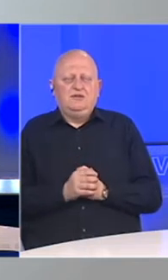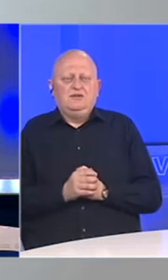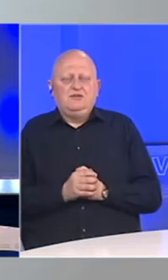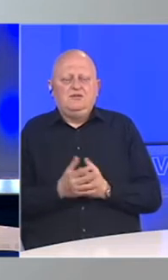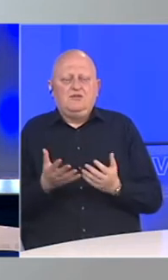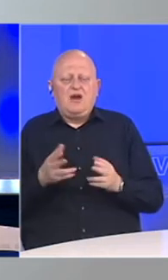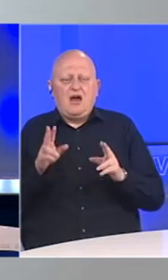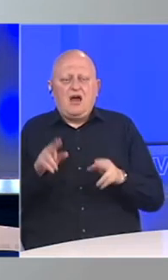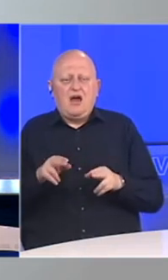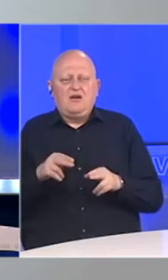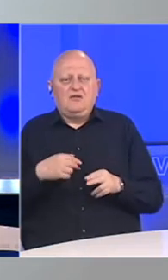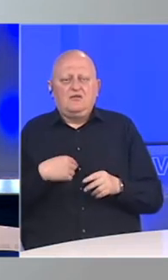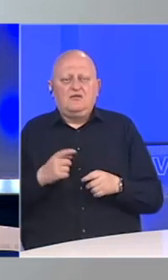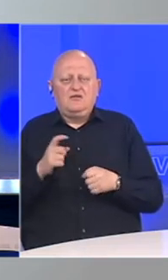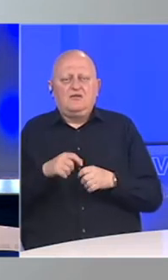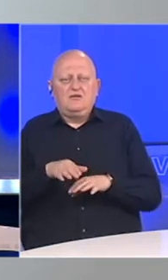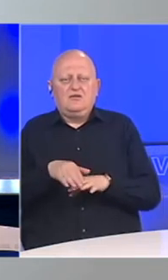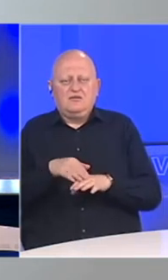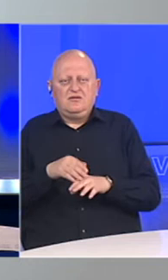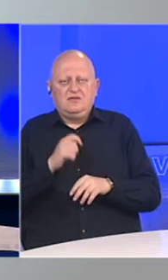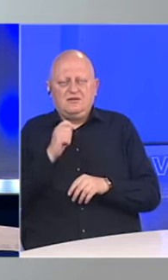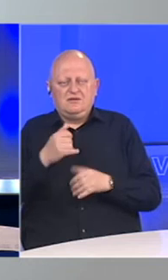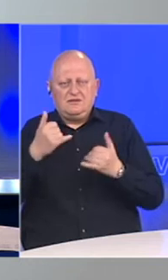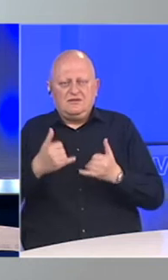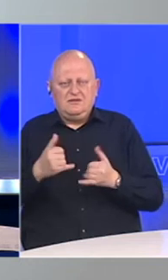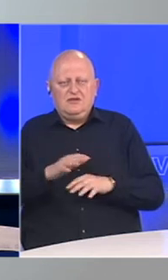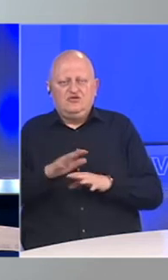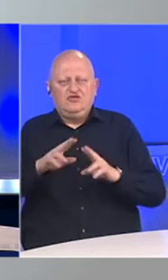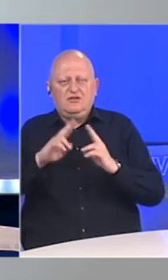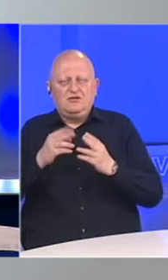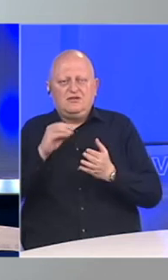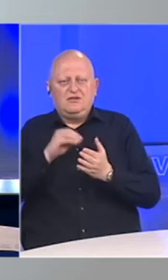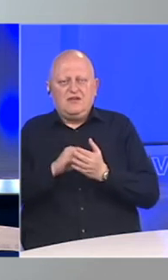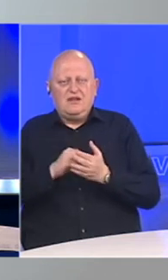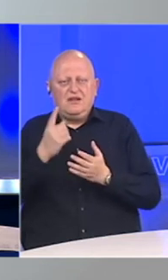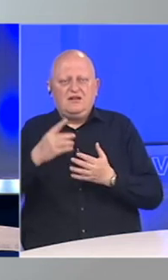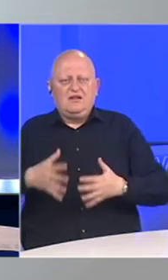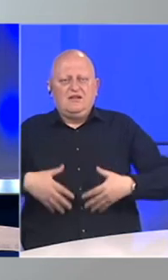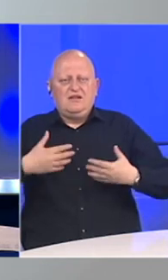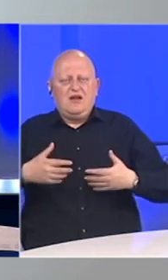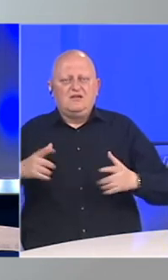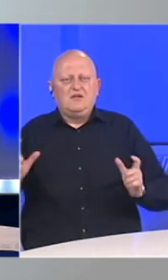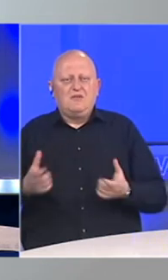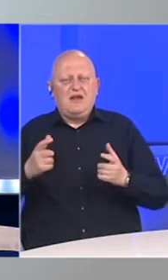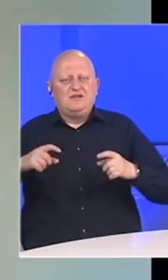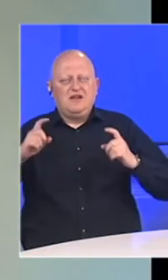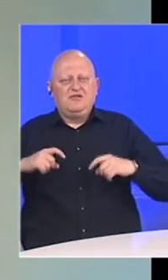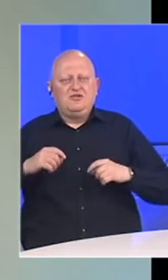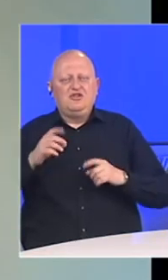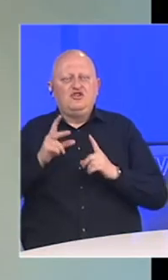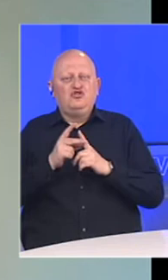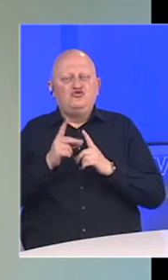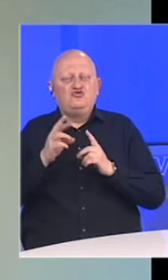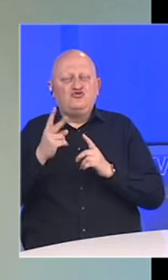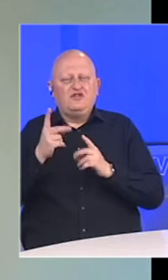Pa evo, ako mogu svoje uključenje, ću započeti sa izjavom da danas širom svijeta obeležava se jedan od najradostnijih romskih praznika, Džiđarda.